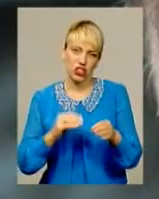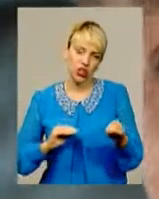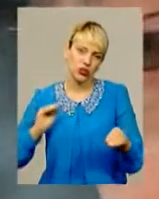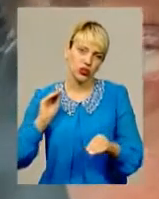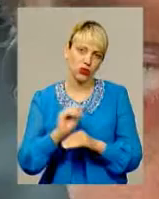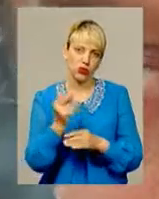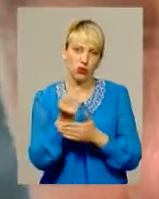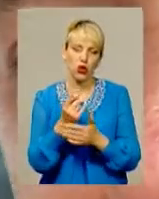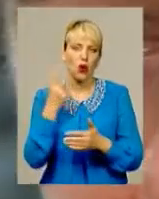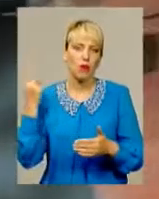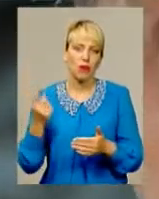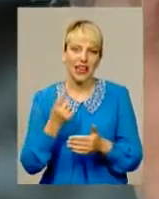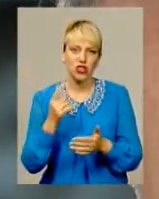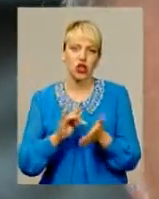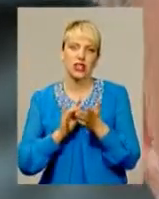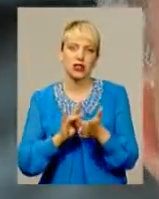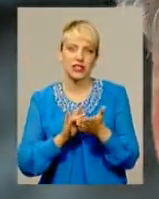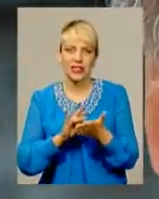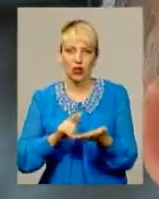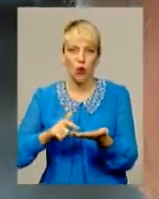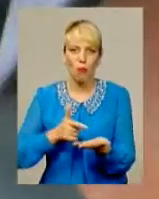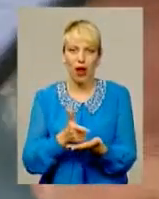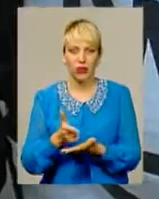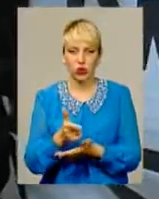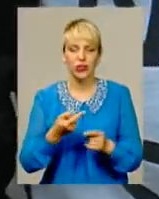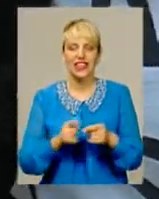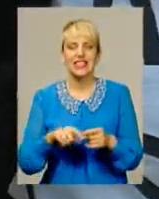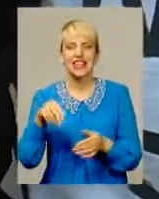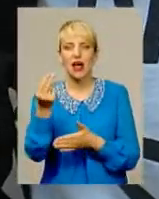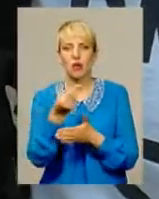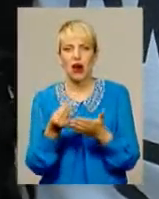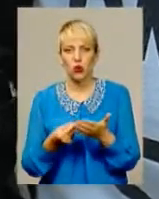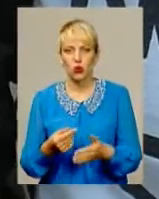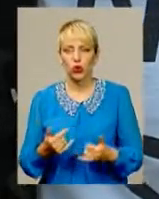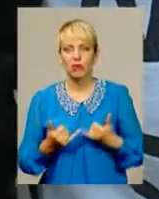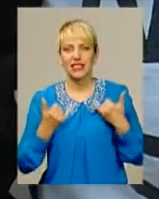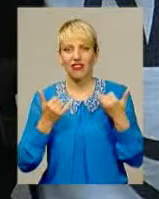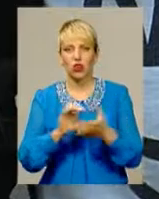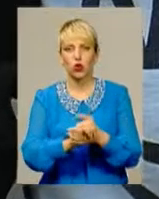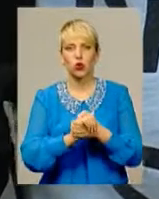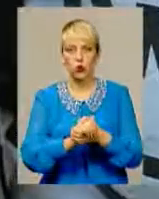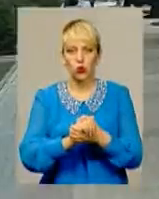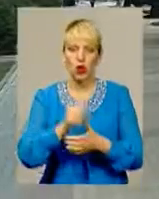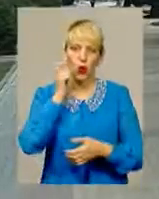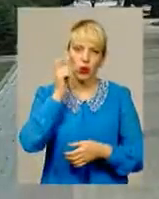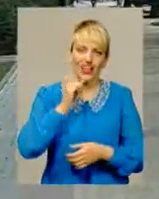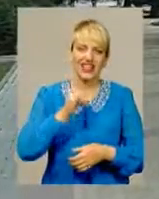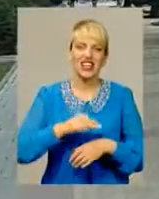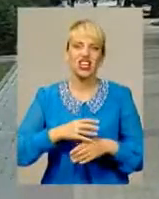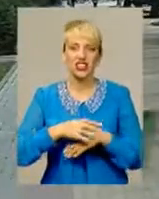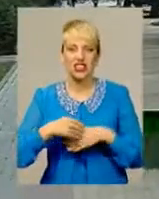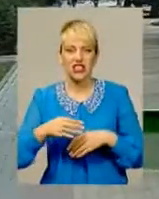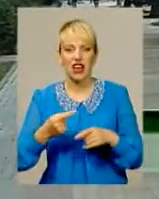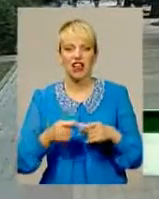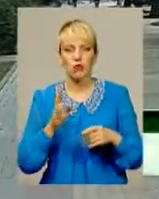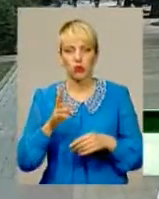маршруту, котрий республіка щороку розширює. Це малюнок, присвячений дружбі України і Швейцарії. Він буде пов'язаний з